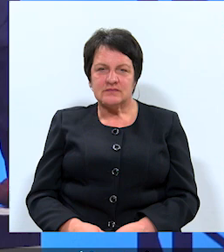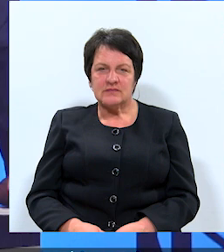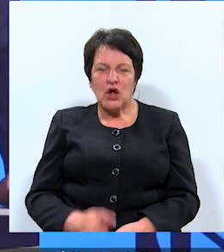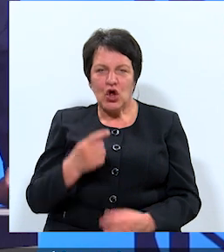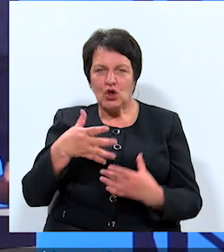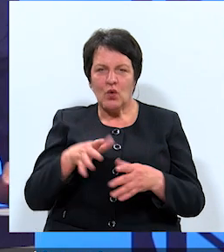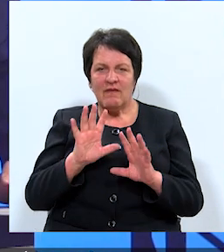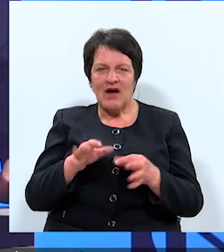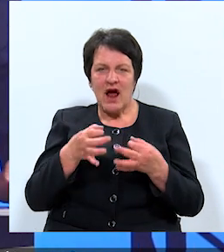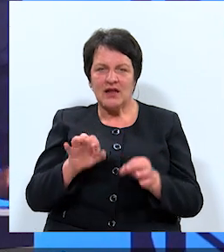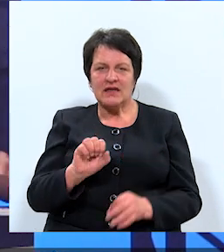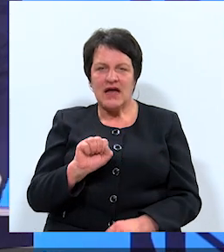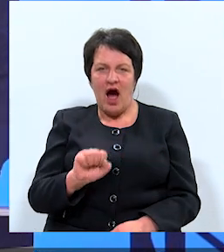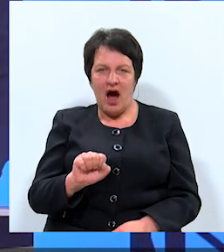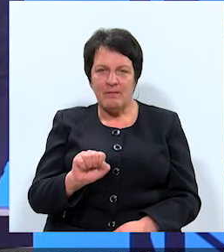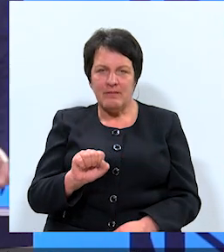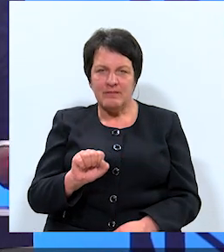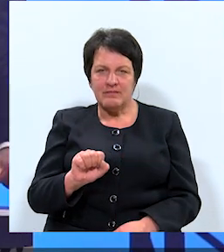Domi var atlaist A.